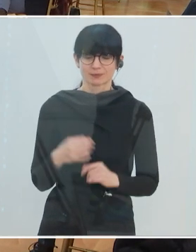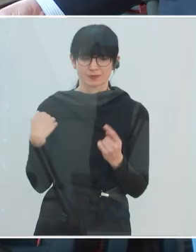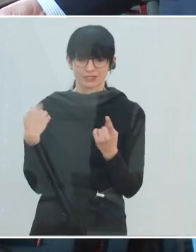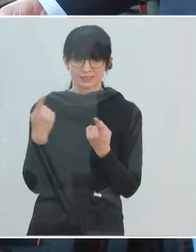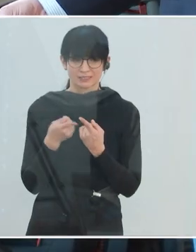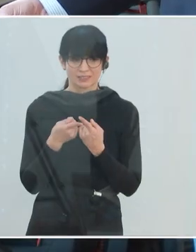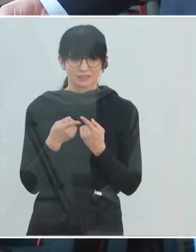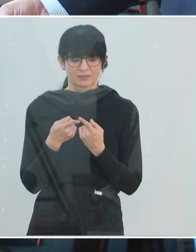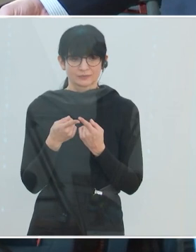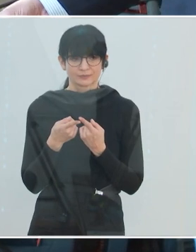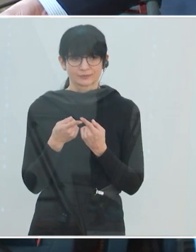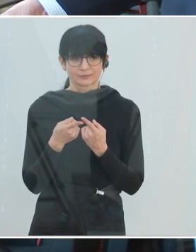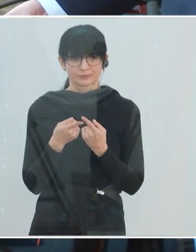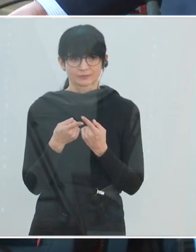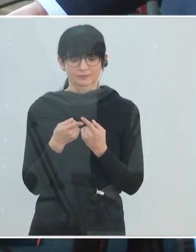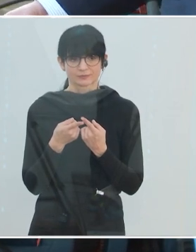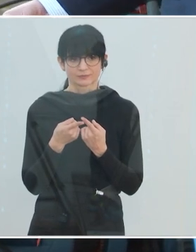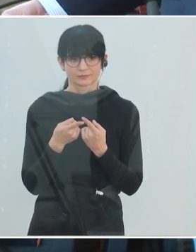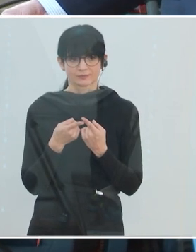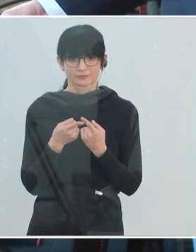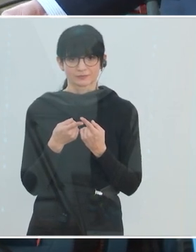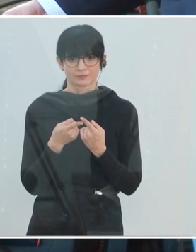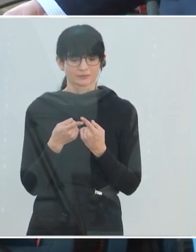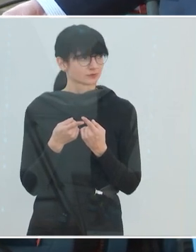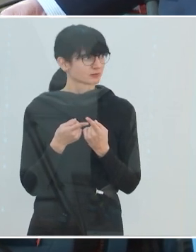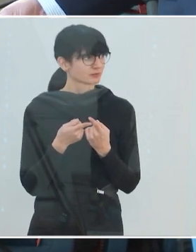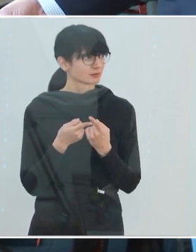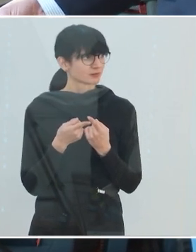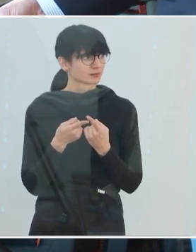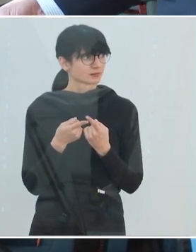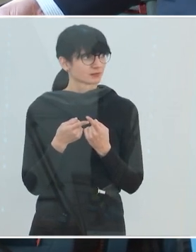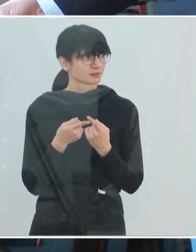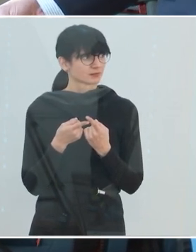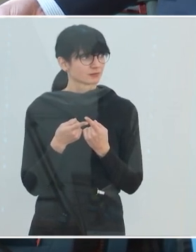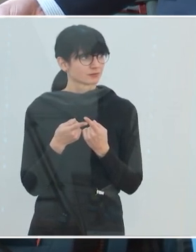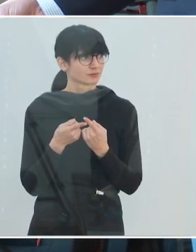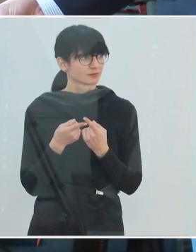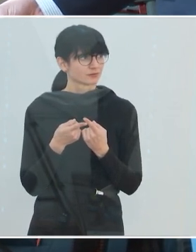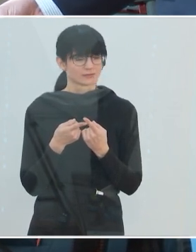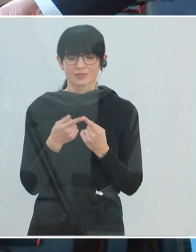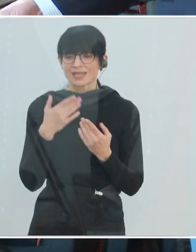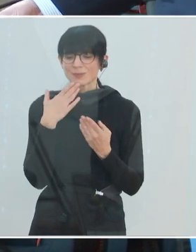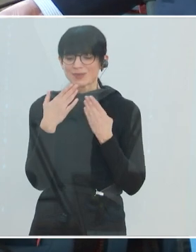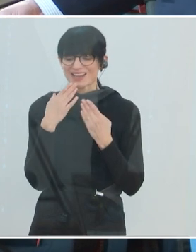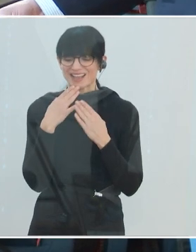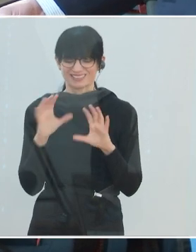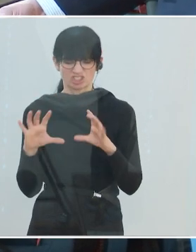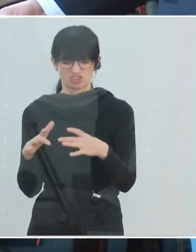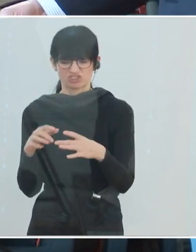der, Entschuldigung, Arbeitsgruppe oder wie wurde es genannt, Beraterstab, Entschuldigung,